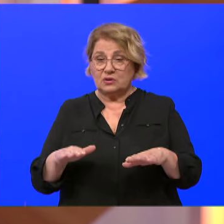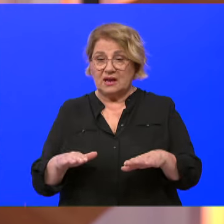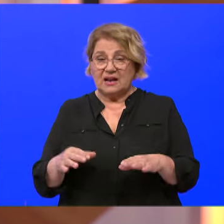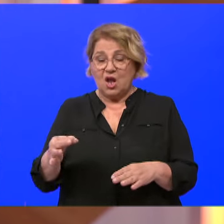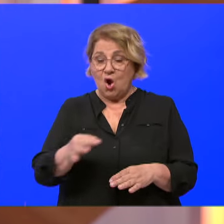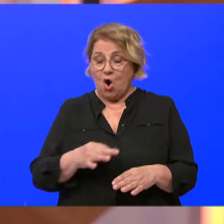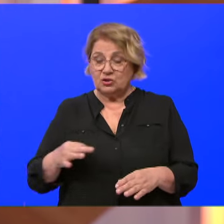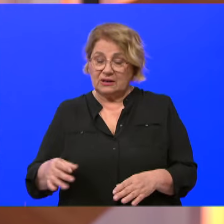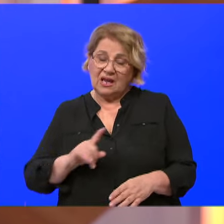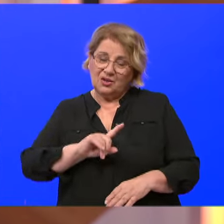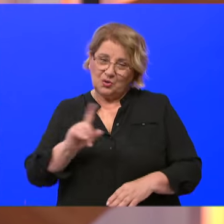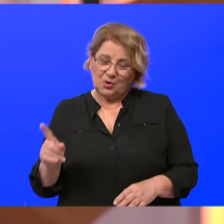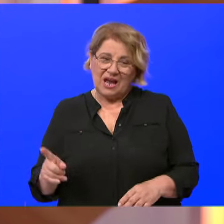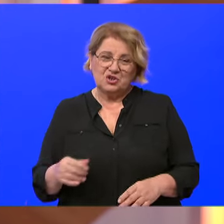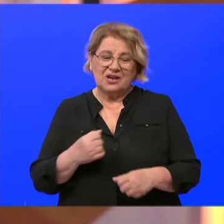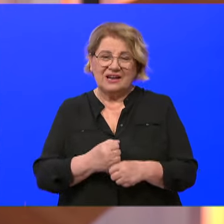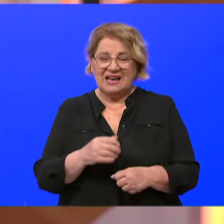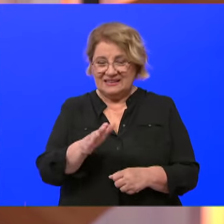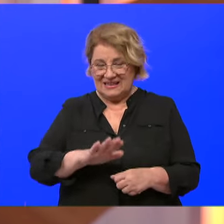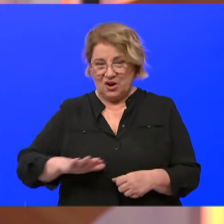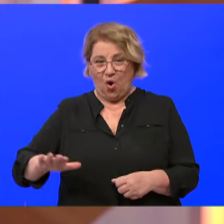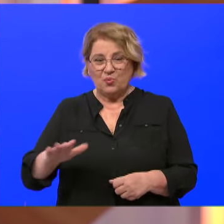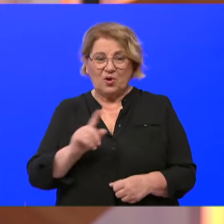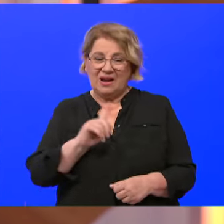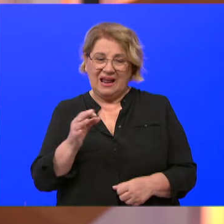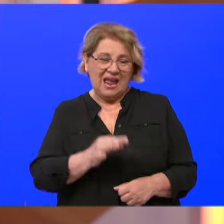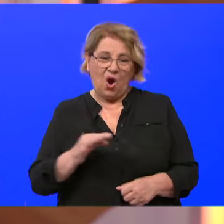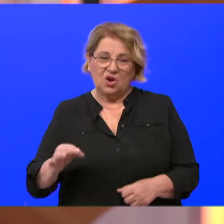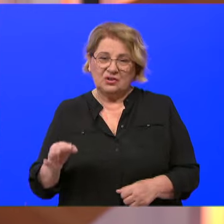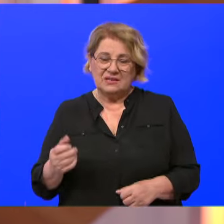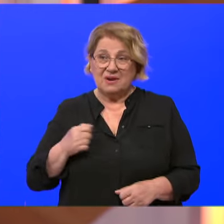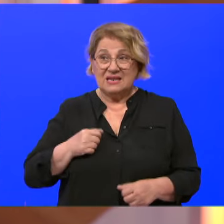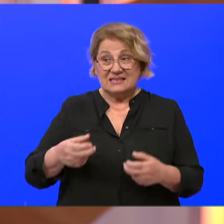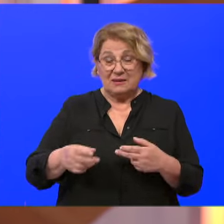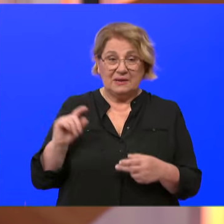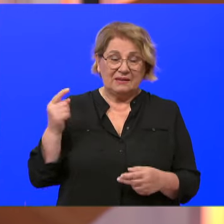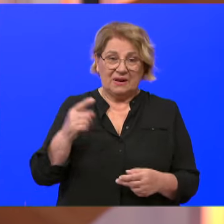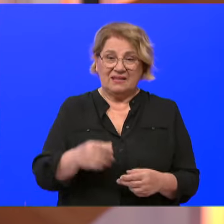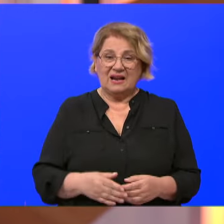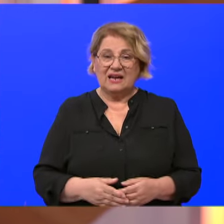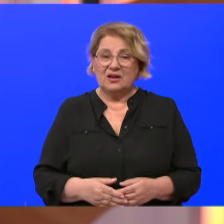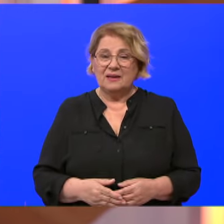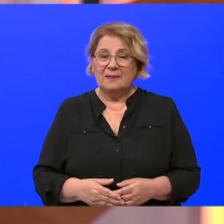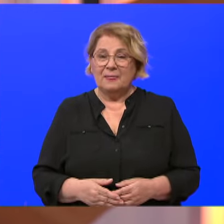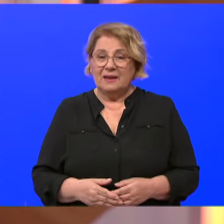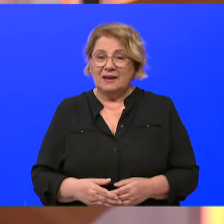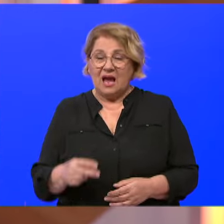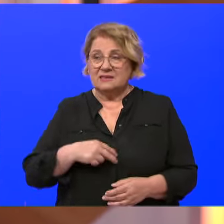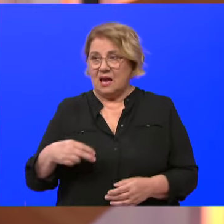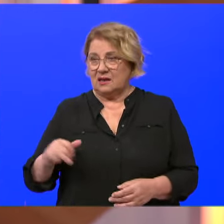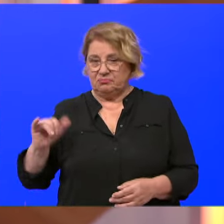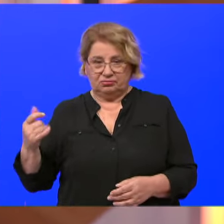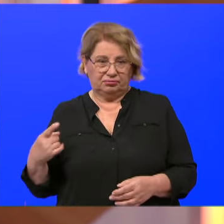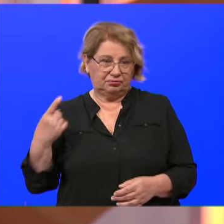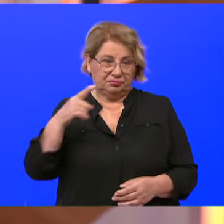Drugače je biti na kopnu, drugače je biti. A osim toga, i Split je nama predaleko, a Zagreb je